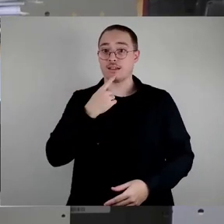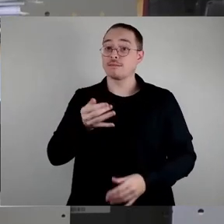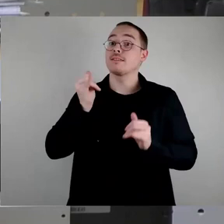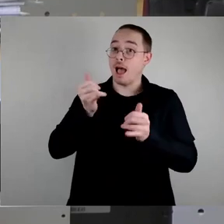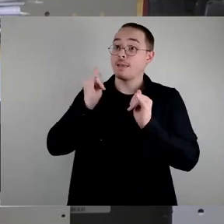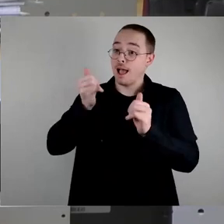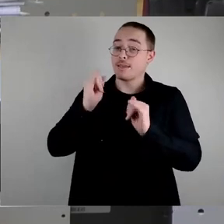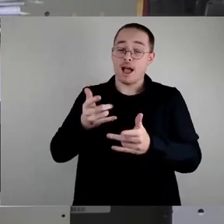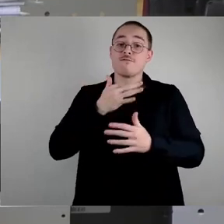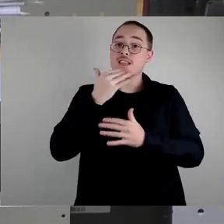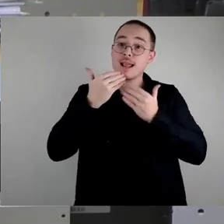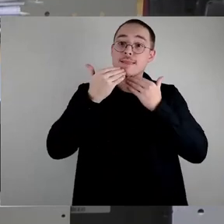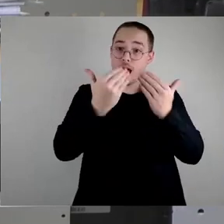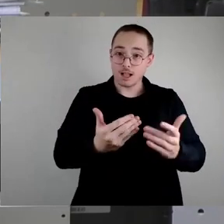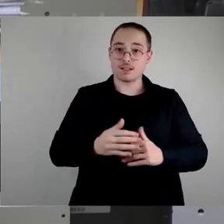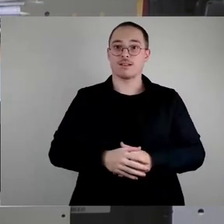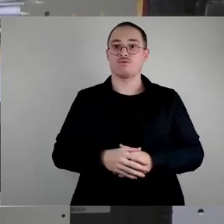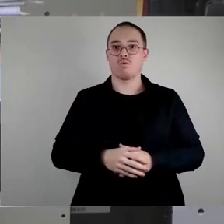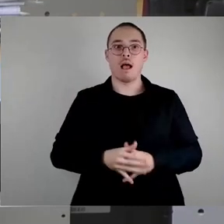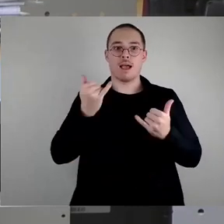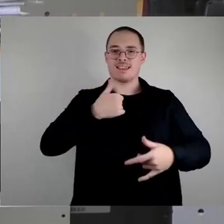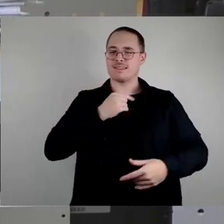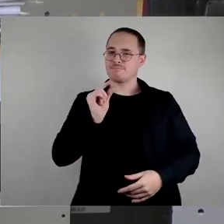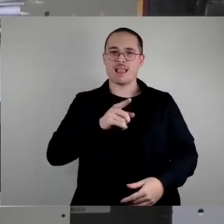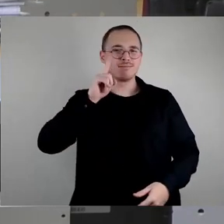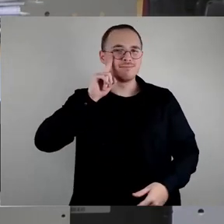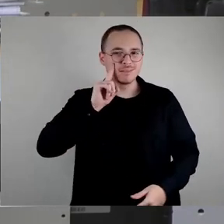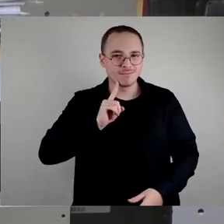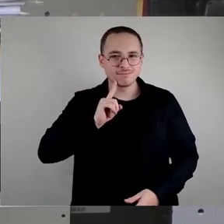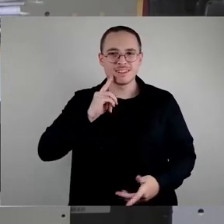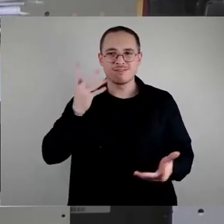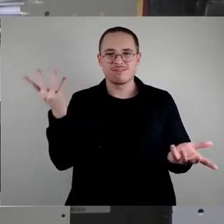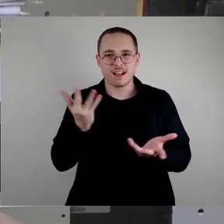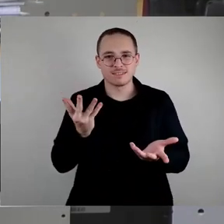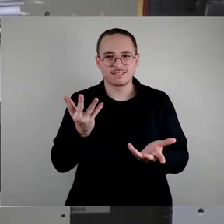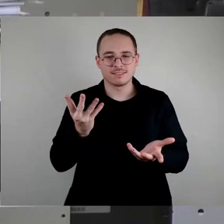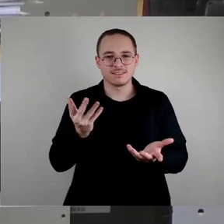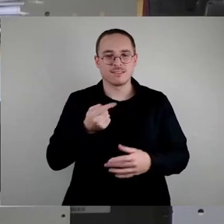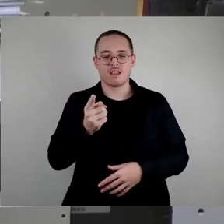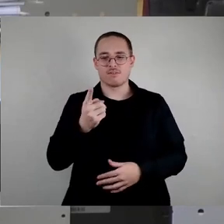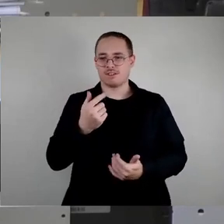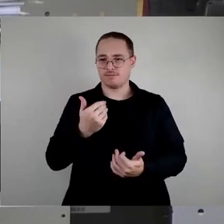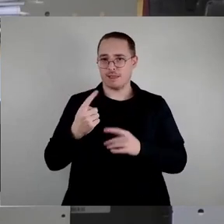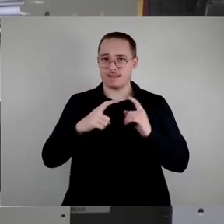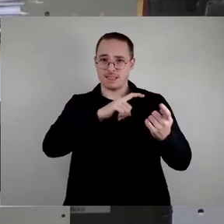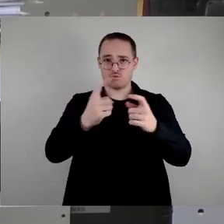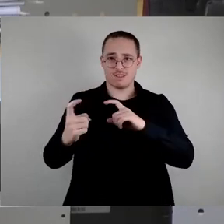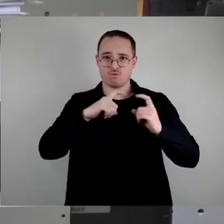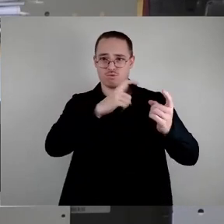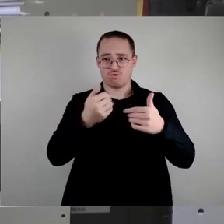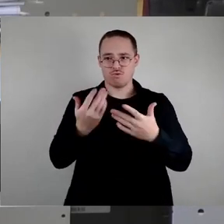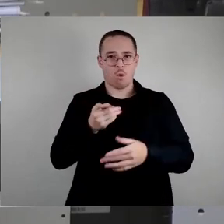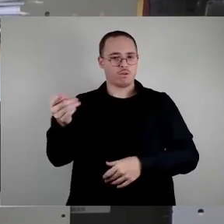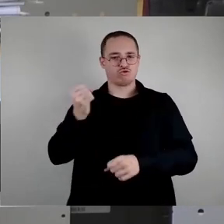Aber was mich dann auch ein bisschen nervt allmählich ist, dass jedes Mal, wenn hier diese Debatte kommt, dieser Perpetuum mobile kommt, ja,